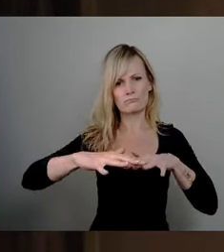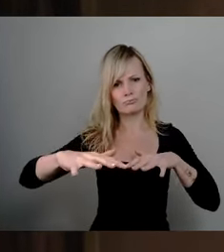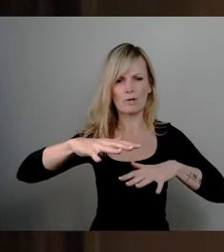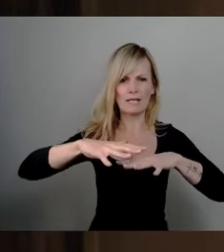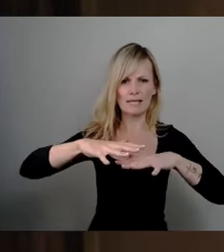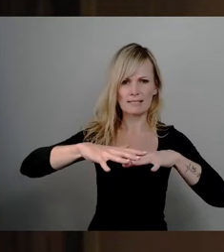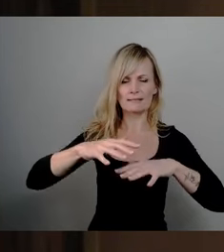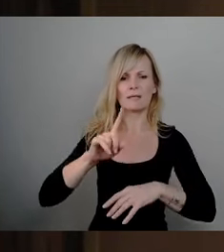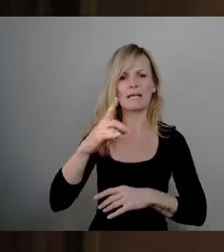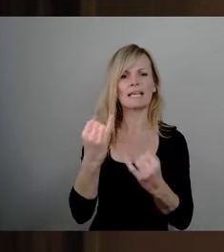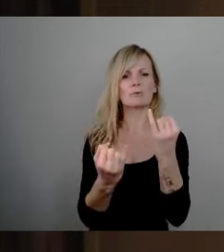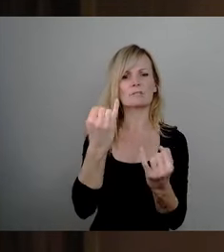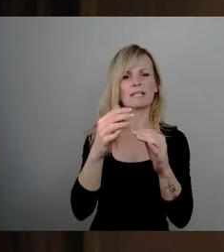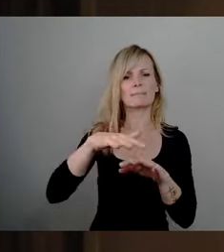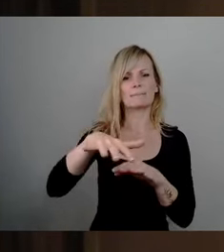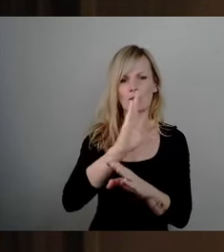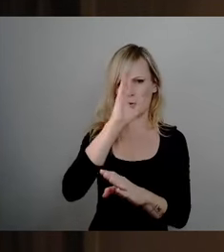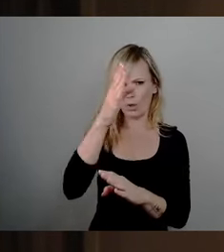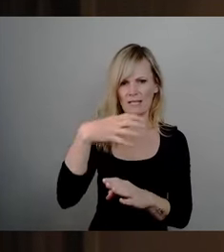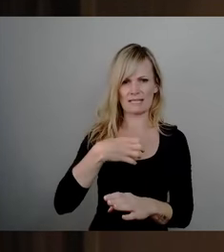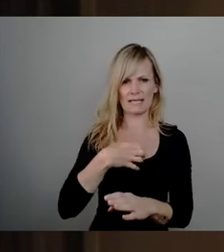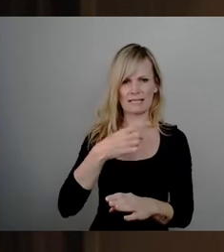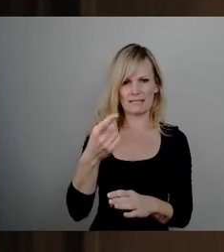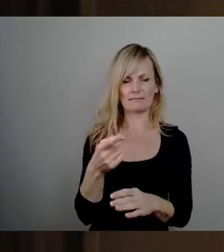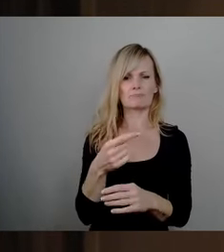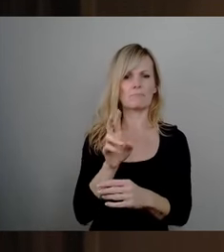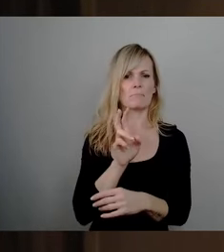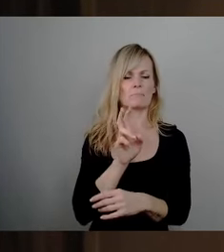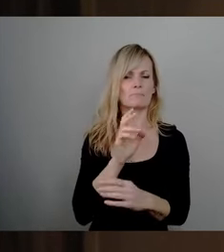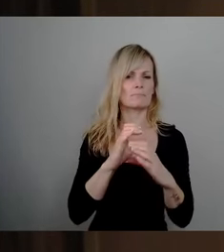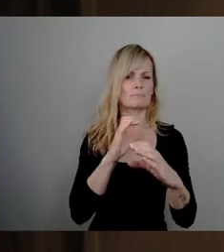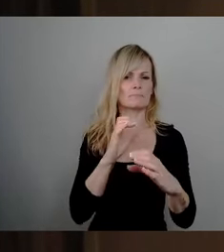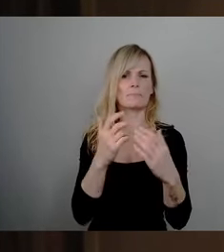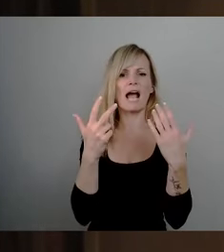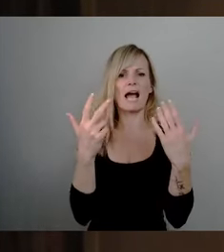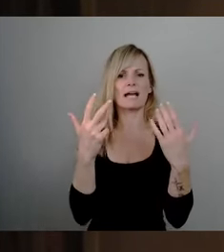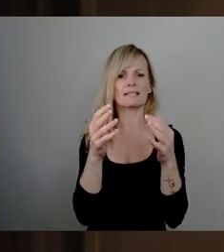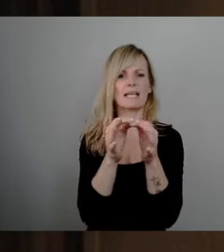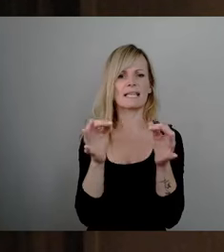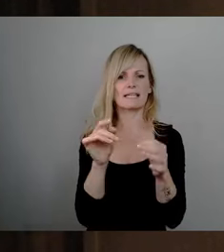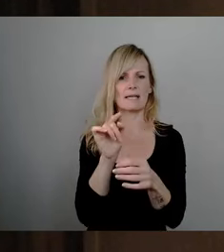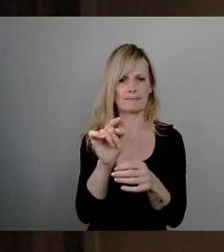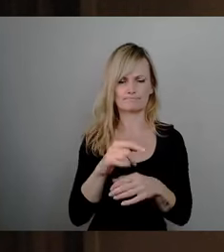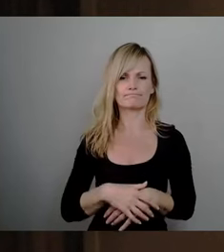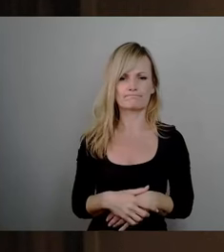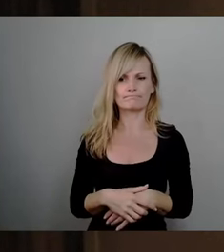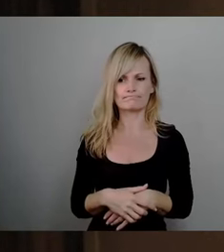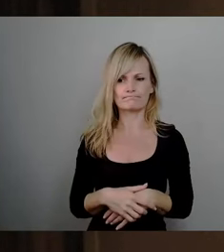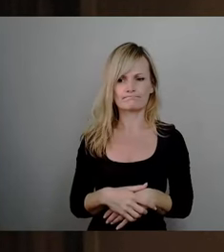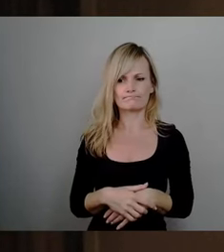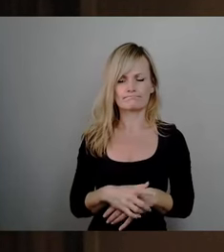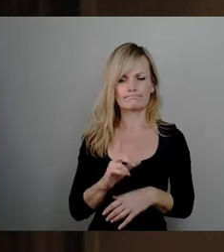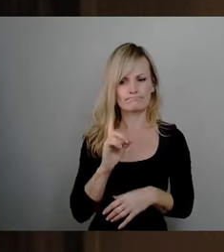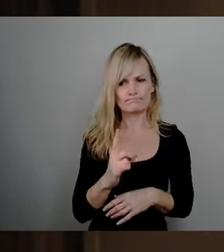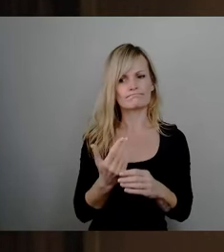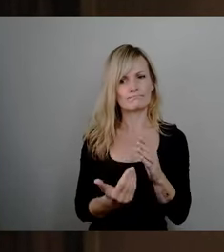Dresdner Norden mit der Linie 8. Neben solchen wichtigen Neubauvorhaben muss aber auch der Grundbetrieb des ÖPNV mit seinen